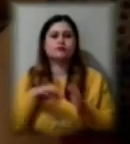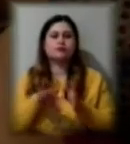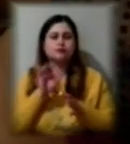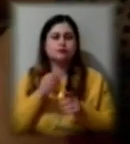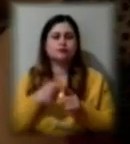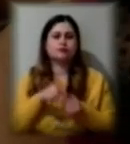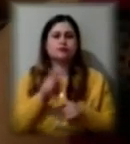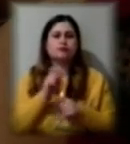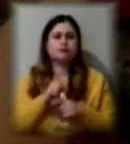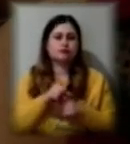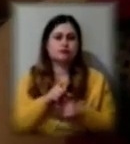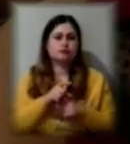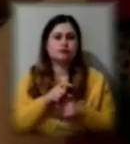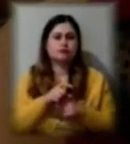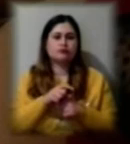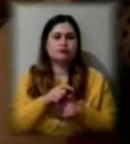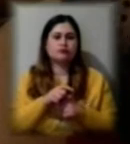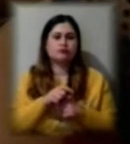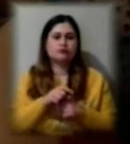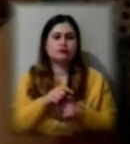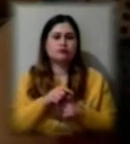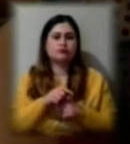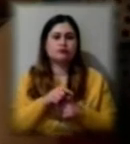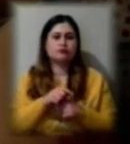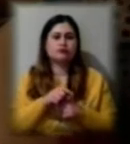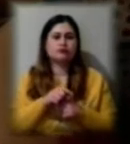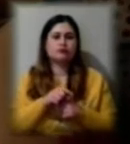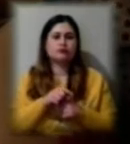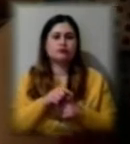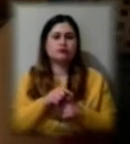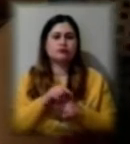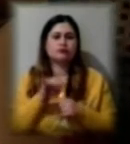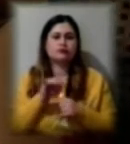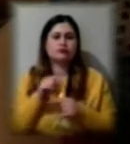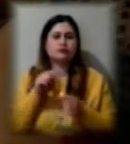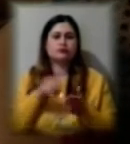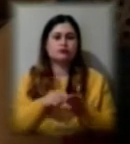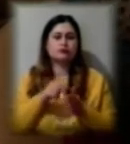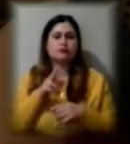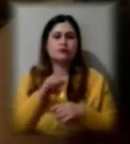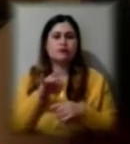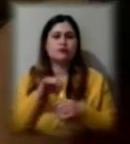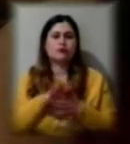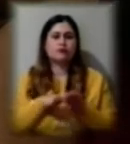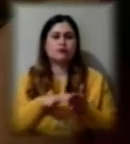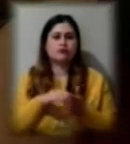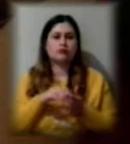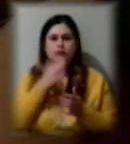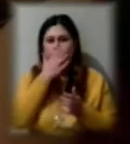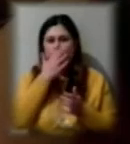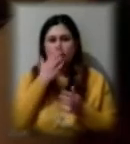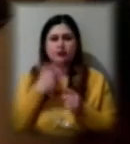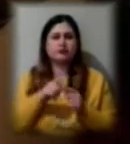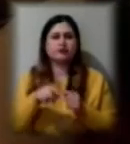і натискаю на кнопку «Продовжити». Незабаром це завдання